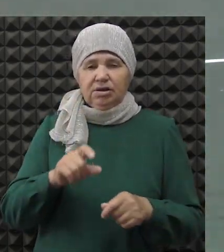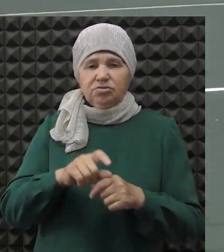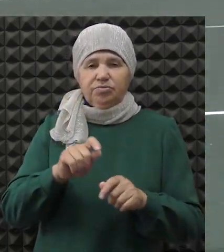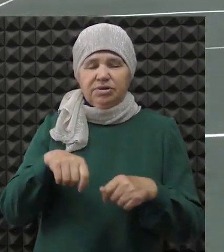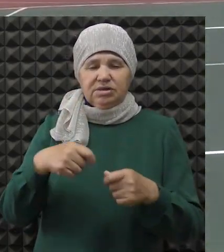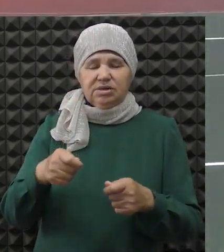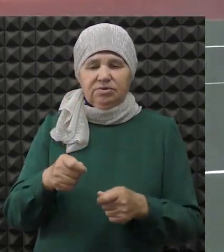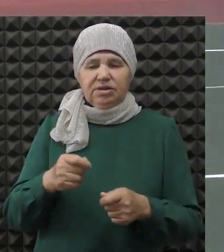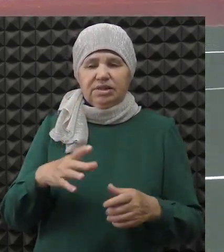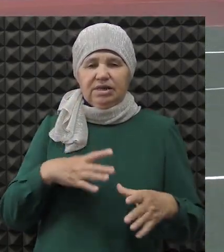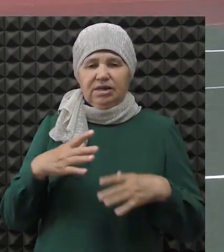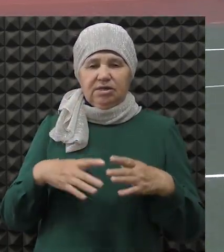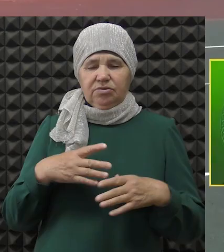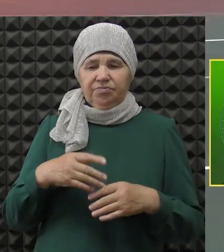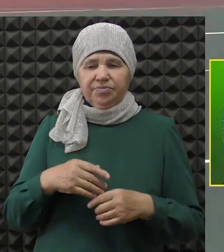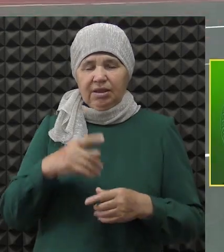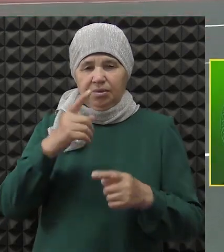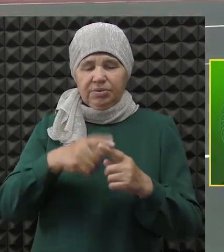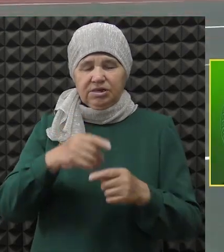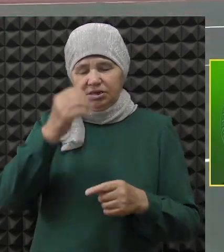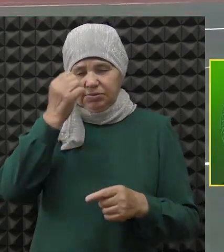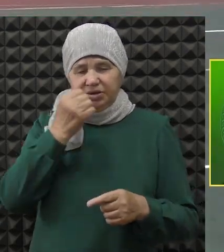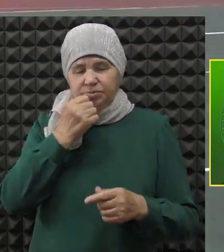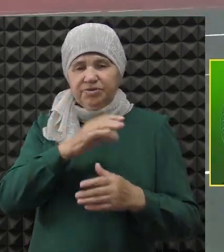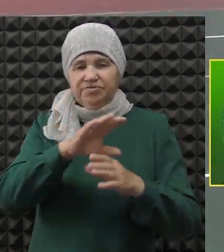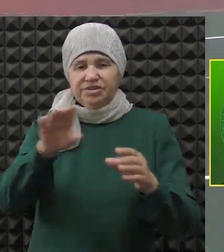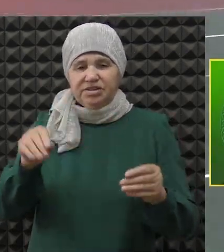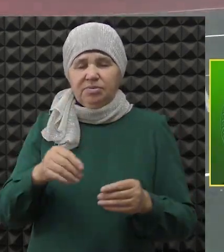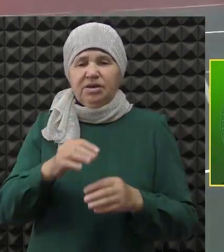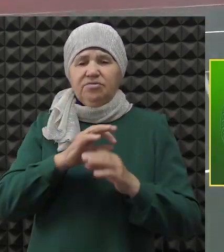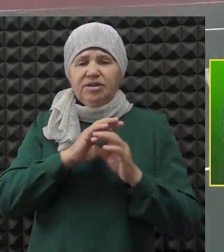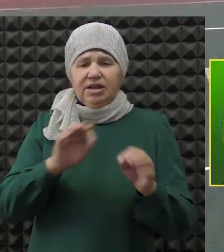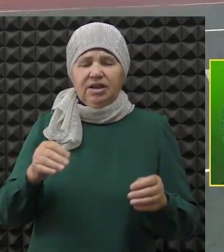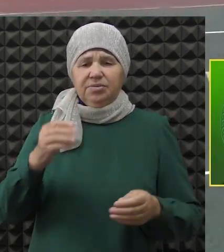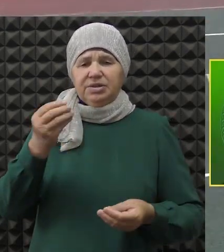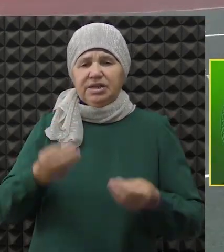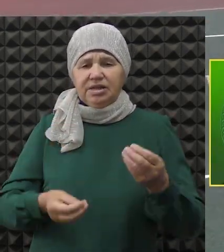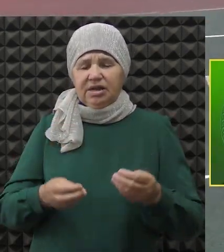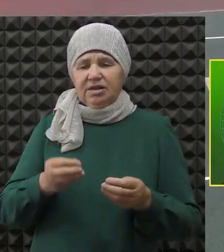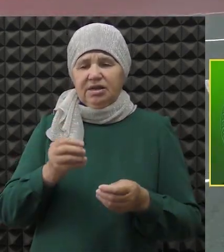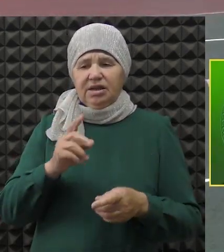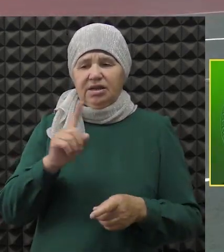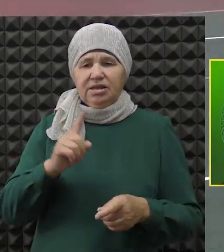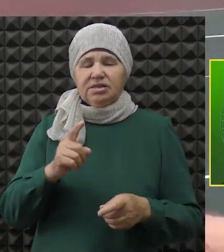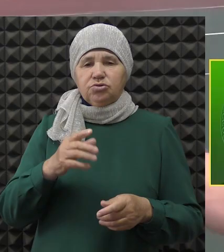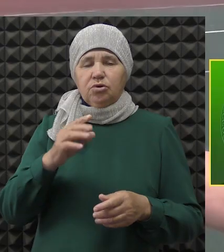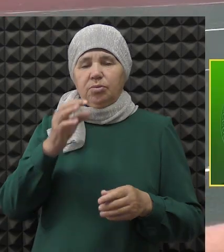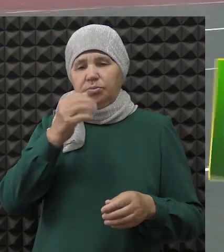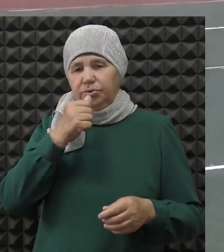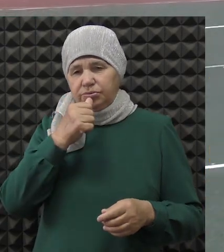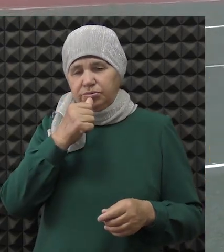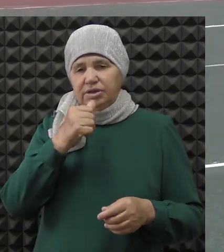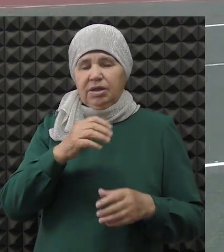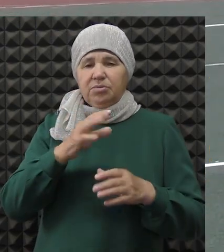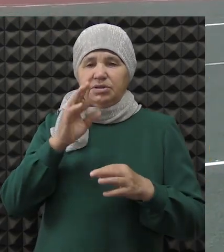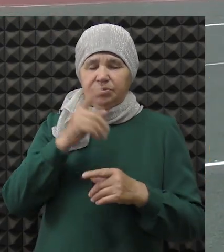предоставляем главному судье. Так, братья, спасибо всем за игру. Была великолепная игра сегодня была. Если что-то по судейству